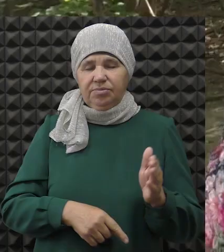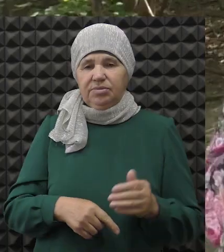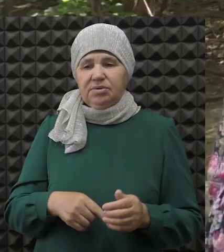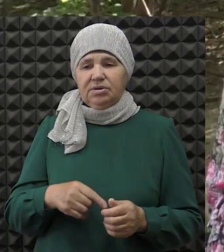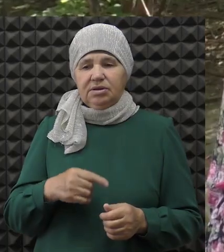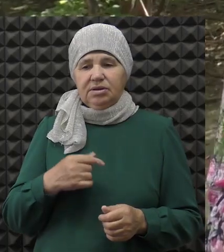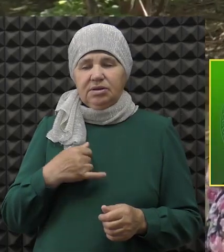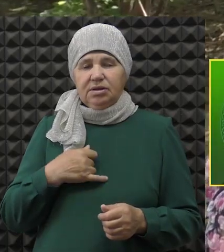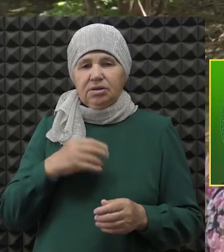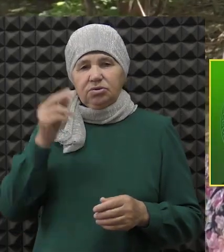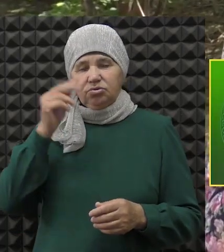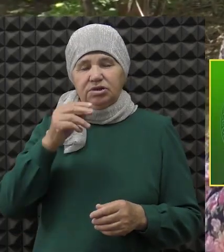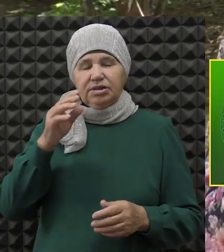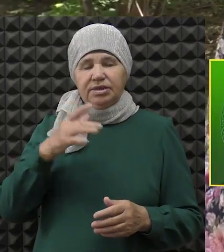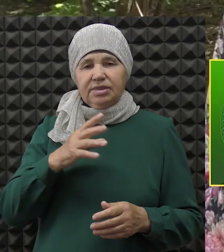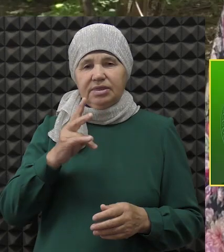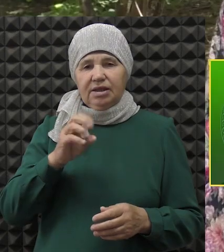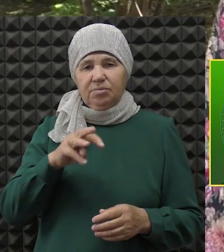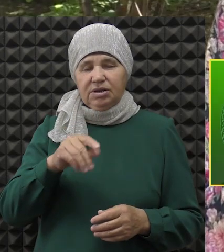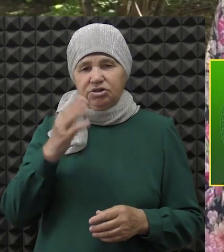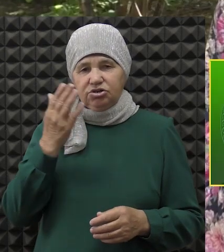Да, я научился намаз читать.